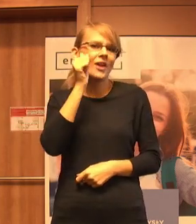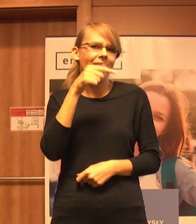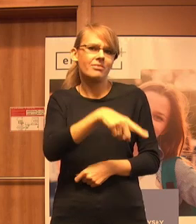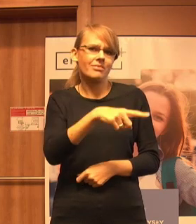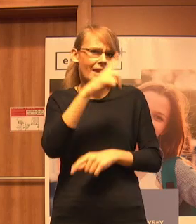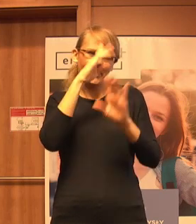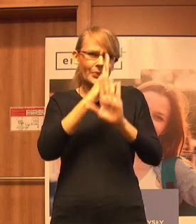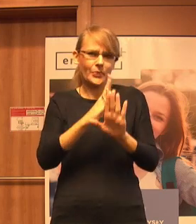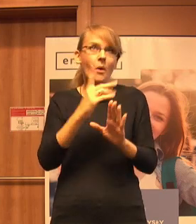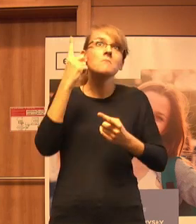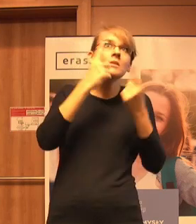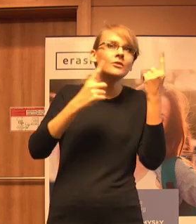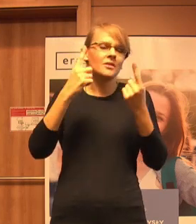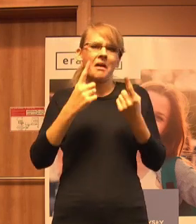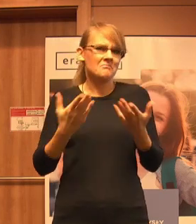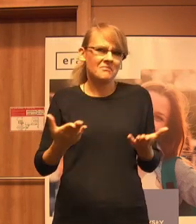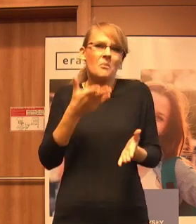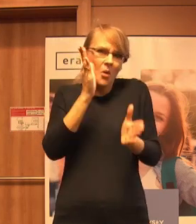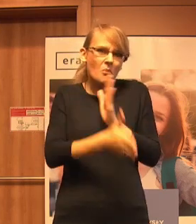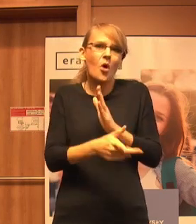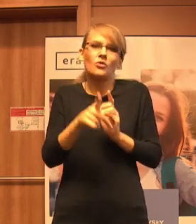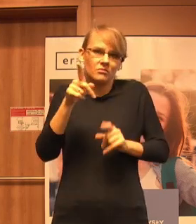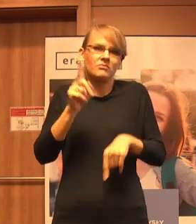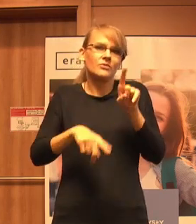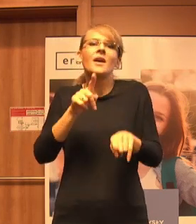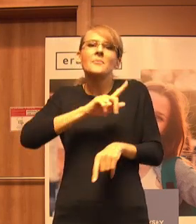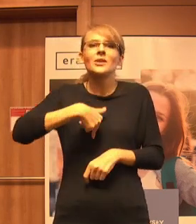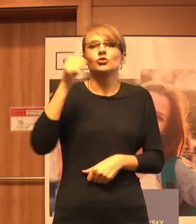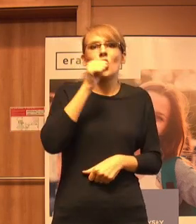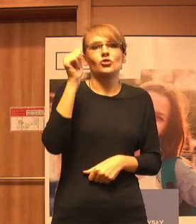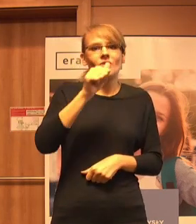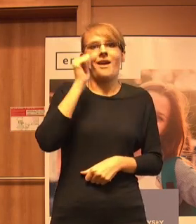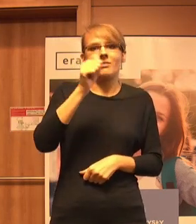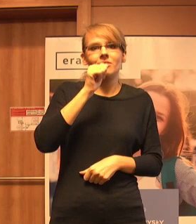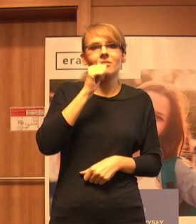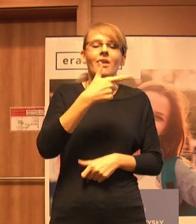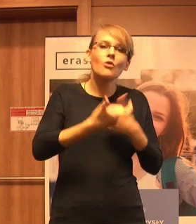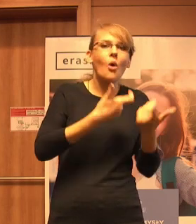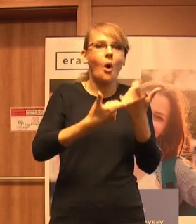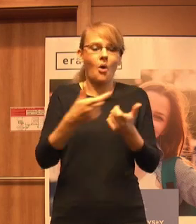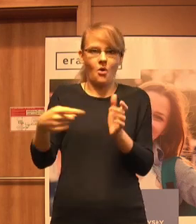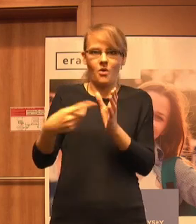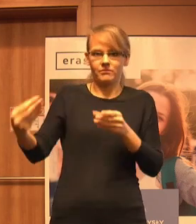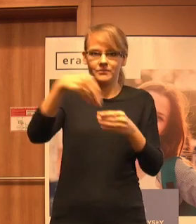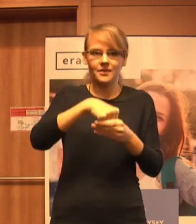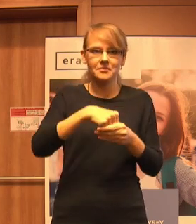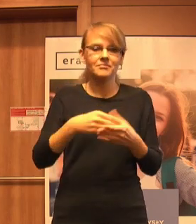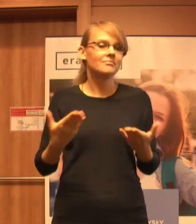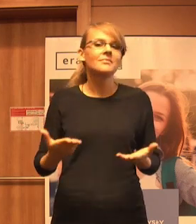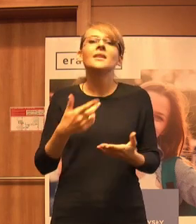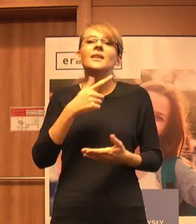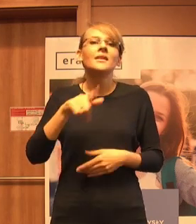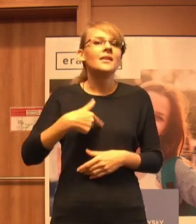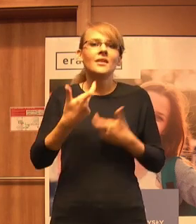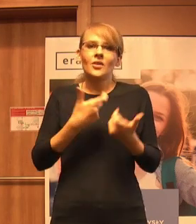zastanawiamy, bo to jest jakby w kursie naszego codziennego dzieła. Wszelkiego rodzaju